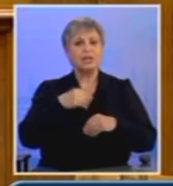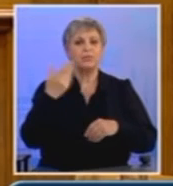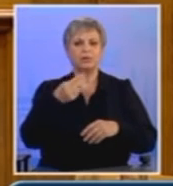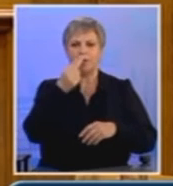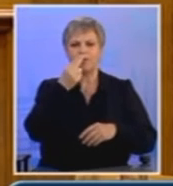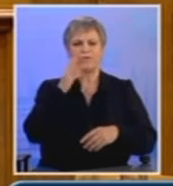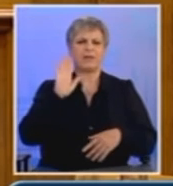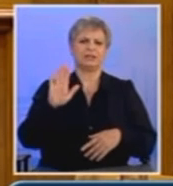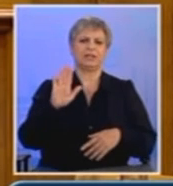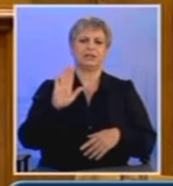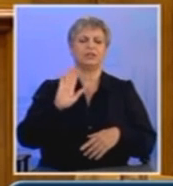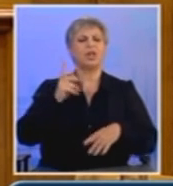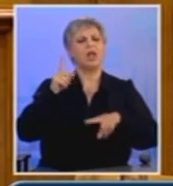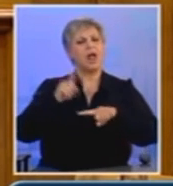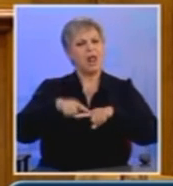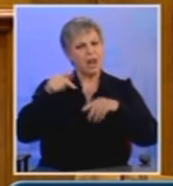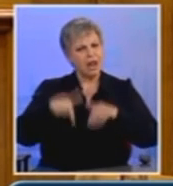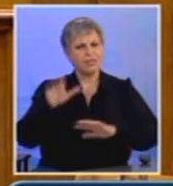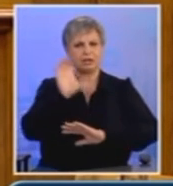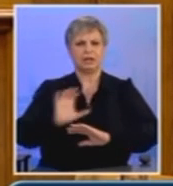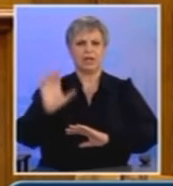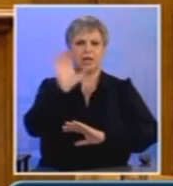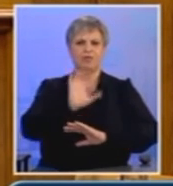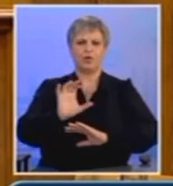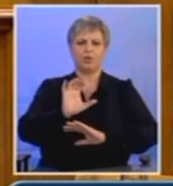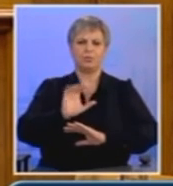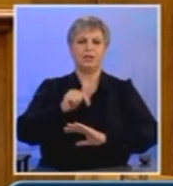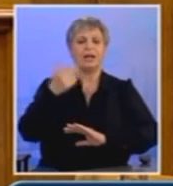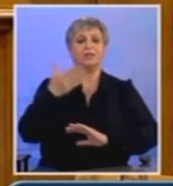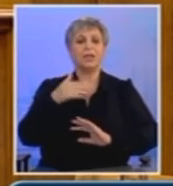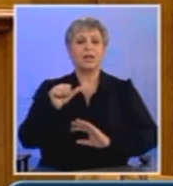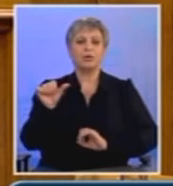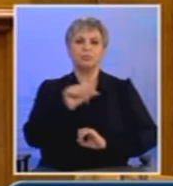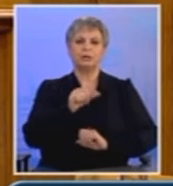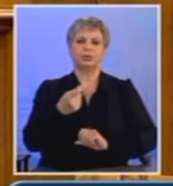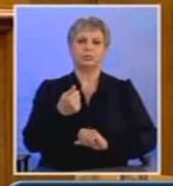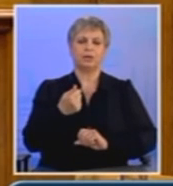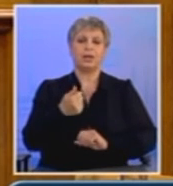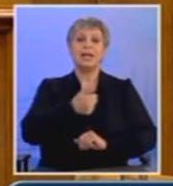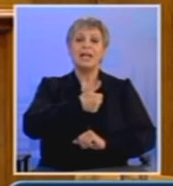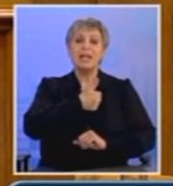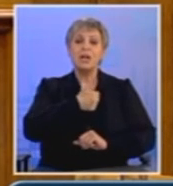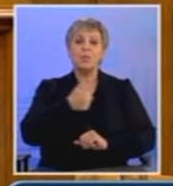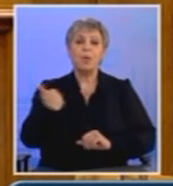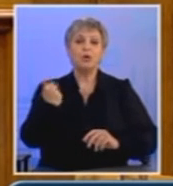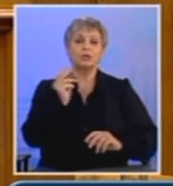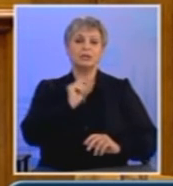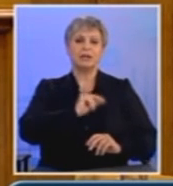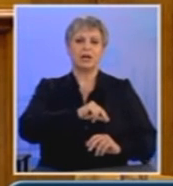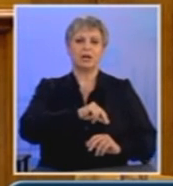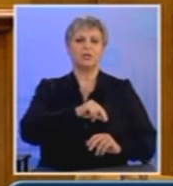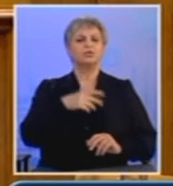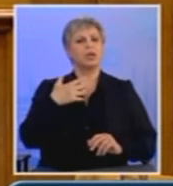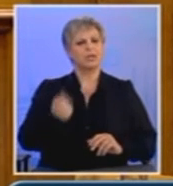στη χώρα μας ή ανά την Ευρώπη. Οι μόνοι κερδισμένοι στην Ελλάδα απ' τη συγκεκριμένη λύση θα ήταν